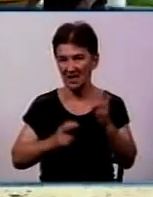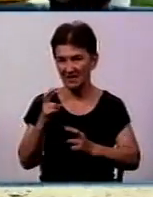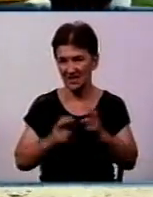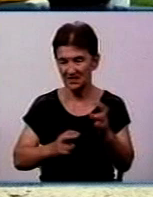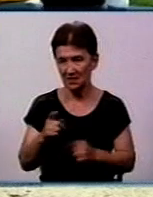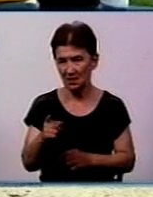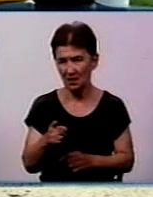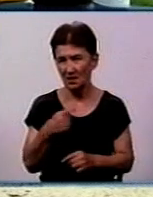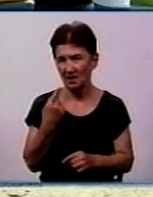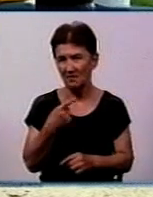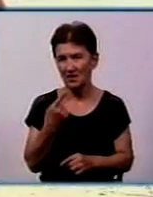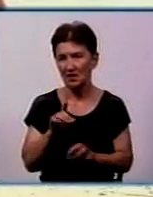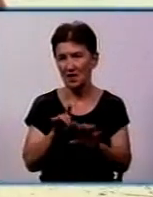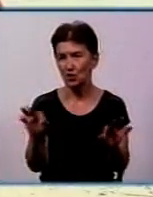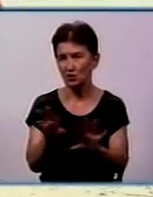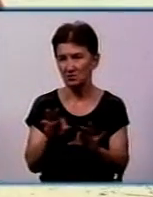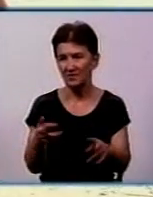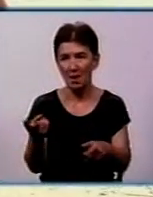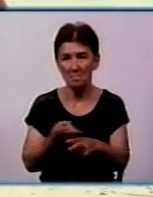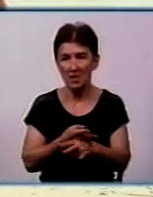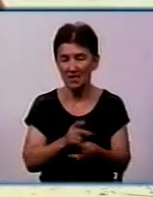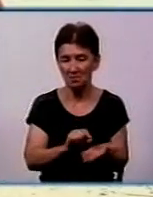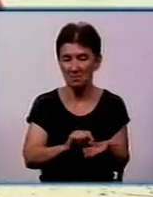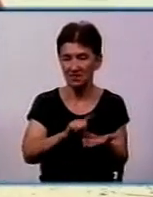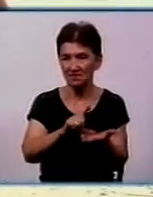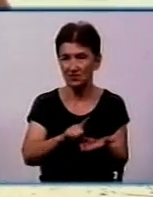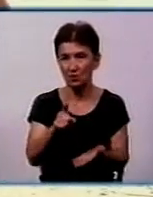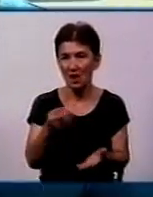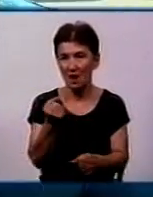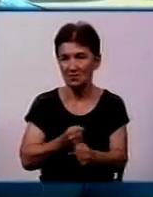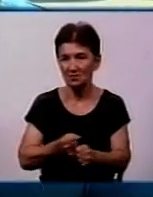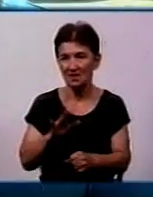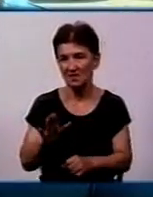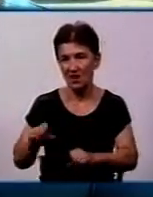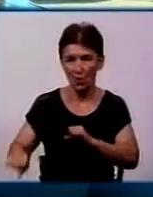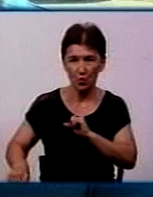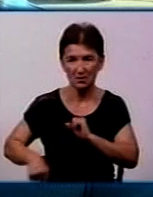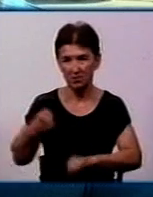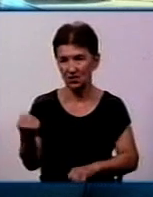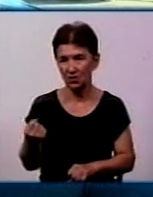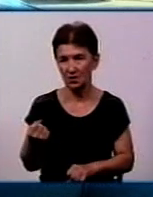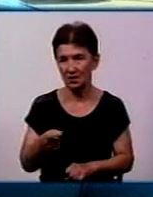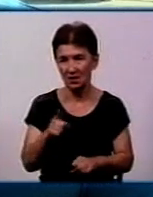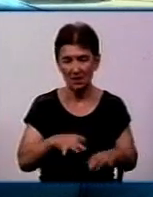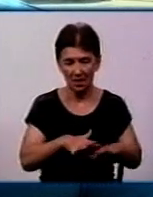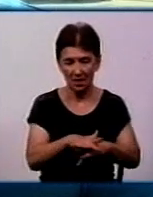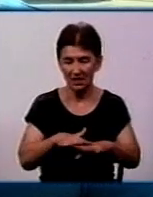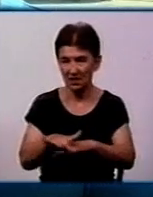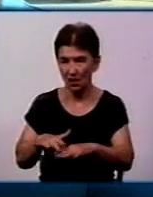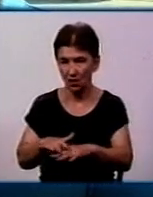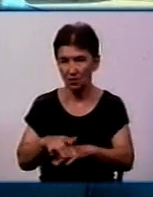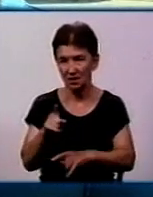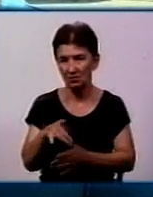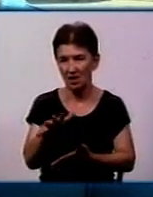маршрутів, Ігор Найдич, розповідає, без підвищення тарифу працював би у збиток. Зрахунки на це підвищення ми